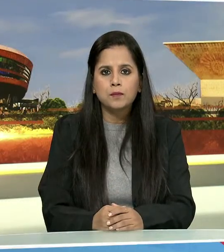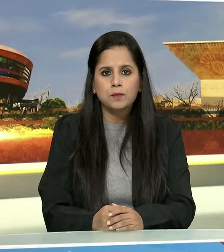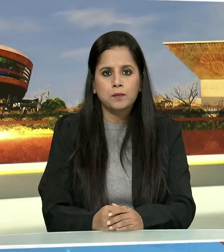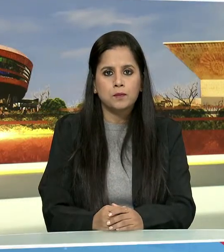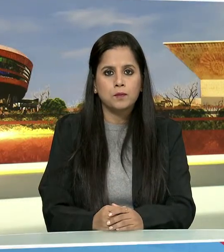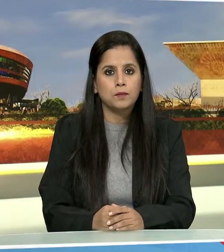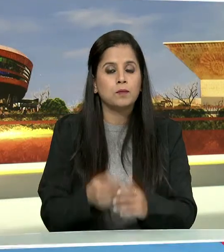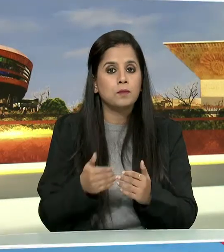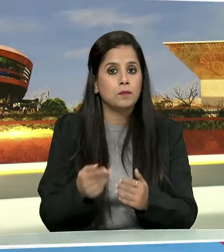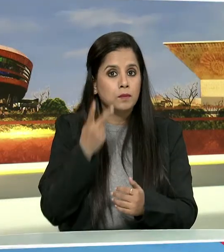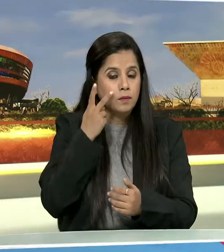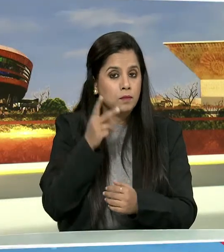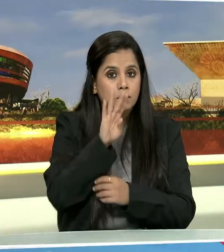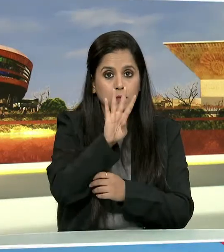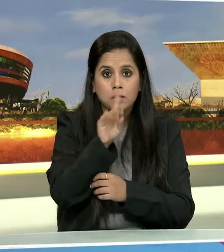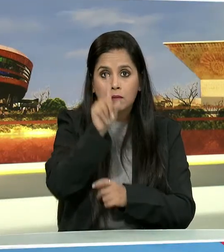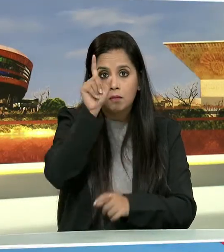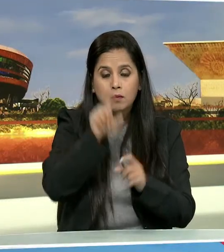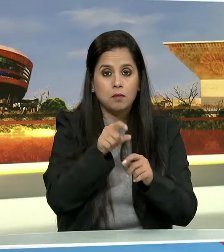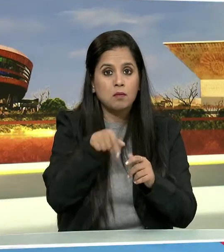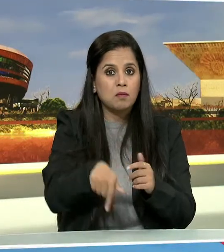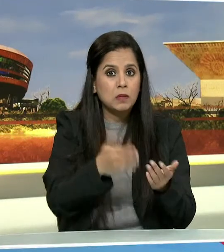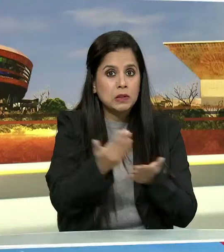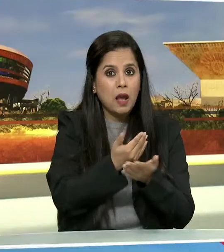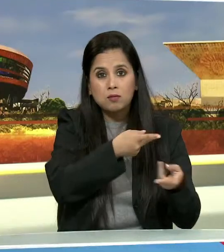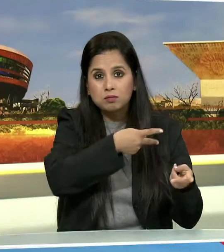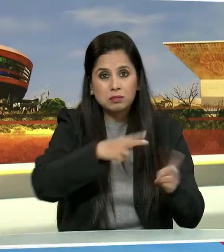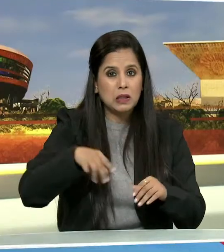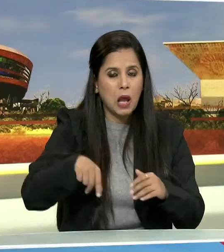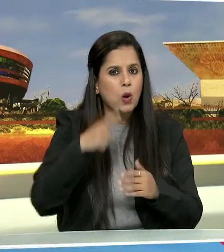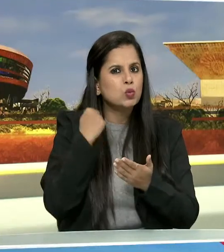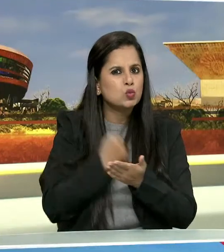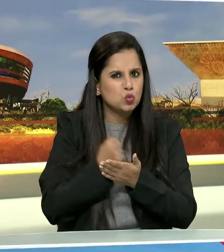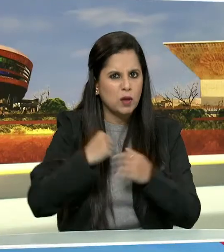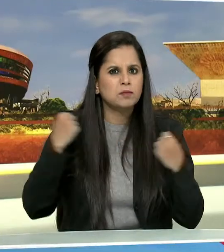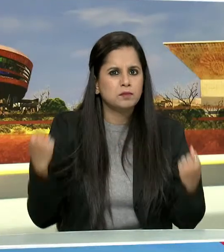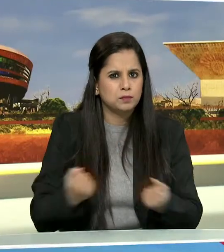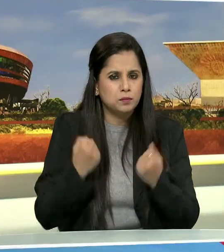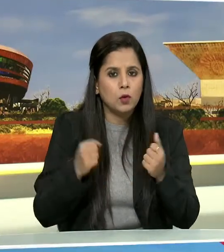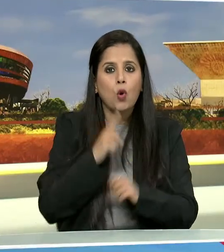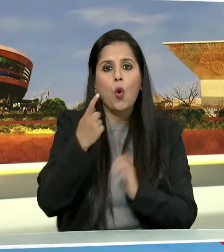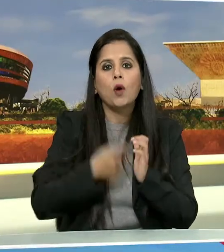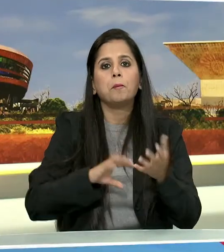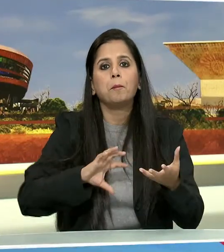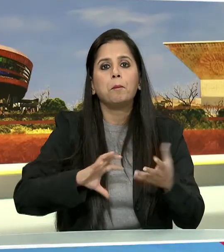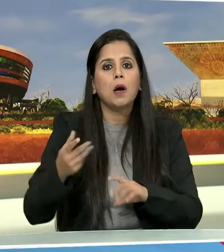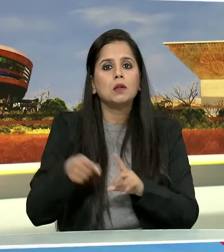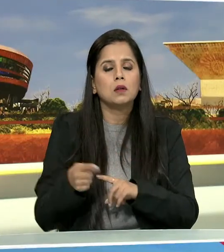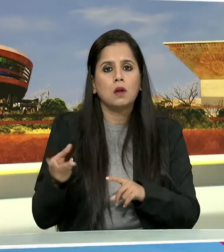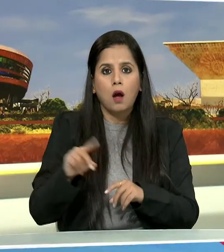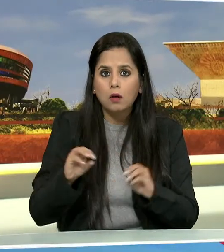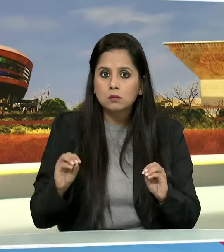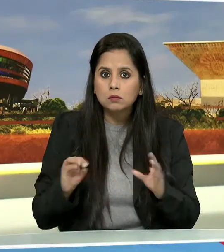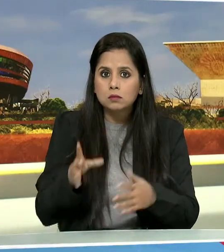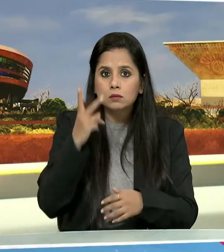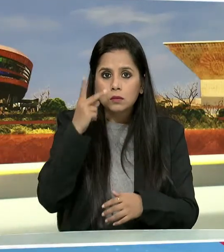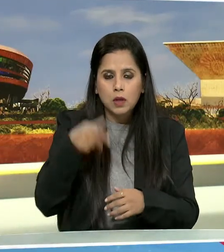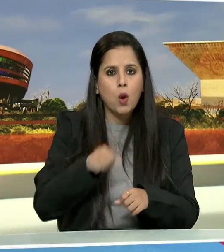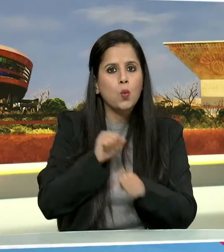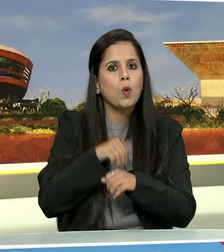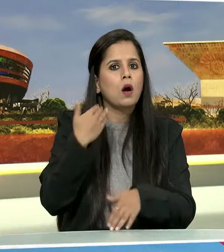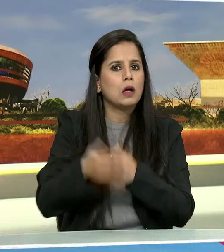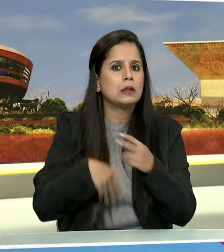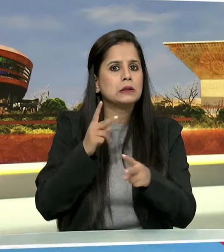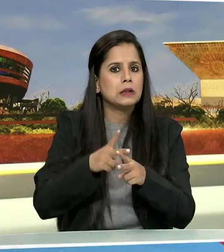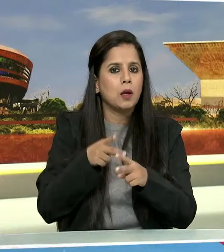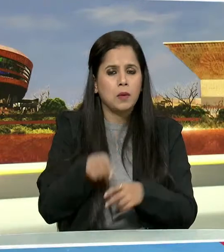तो 41 ट्रमिको को बाहर निकालने के हर संभव प्रयास हो रहे हैं, वहीं ओगर मशीन को भी दुबारा शुरू करने के लिए काम जारी है